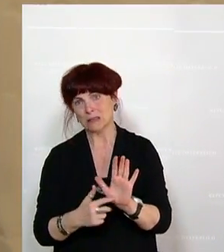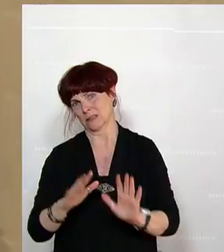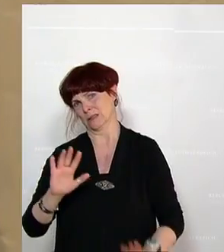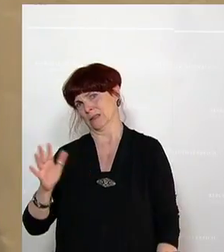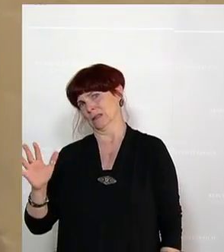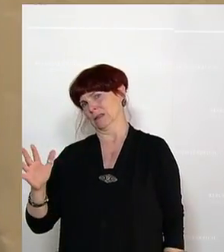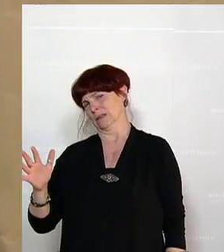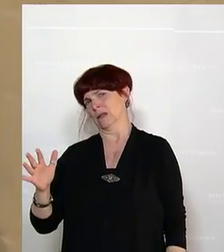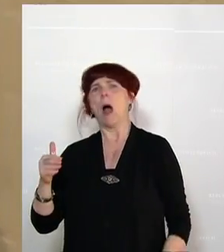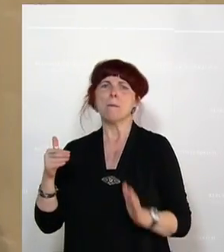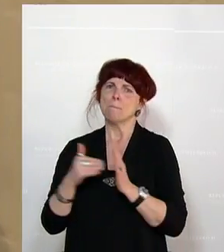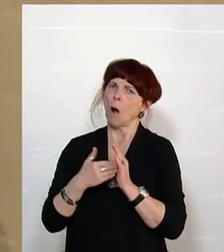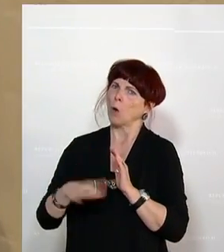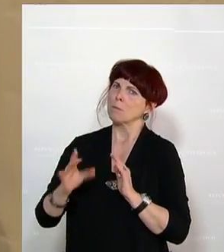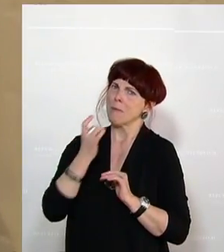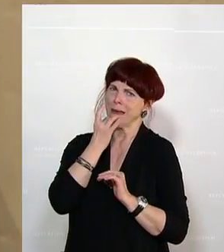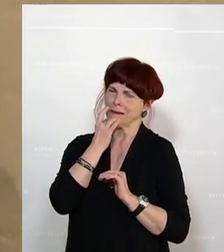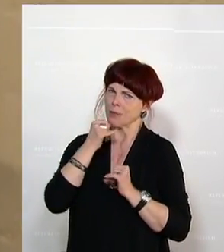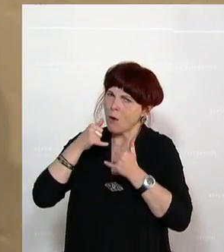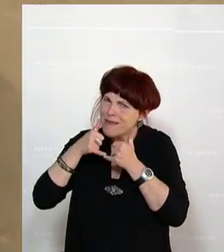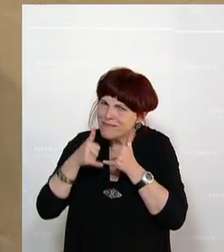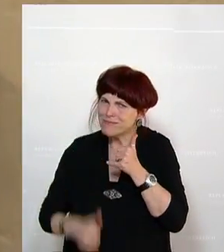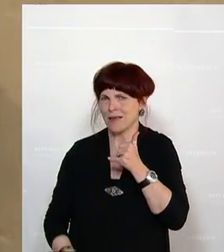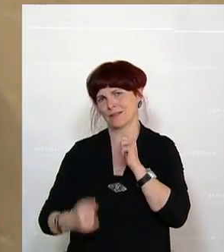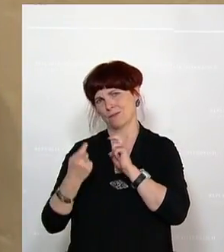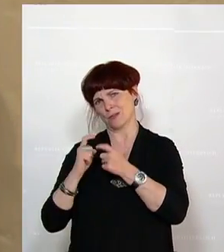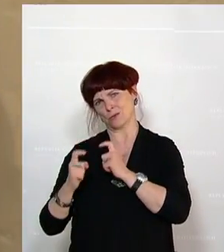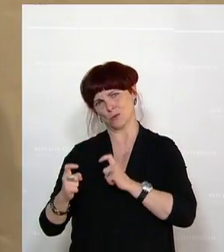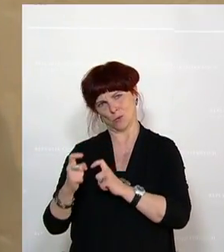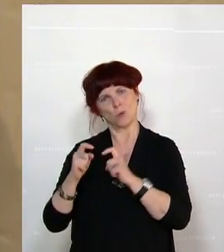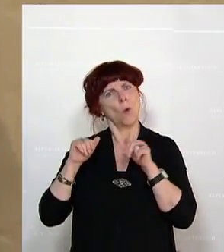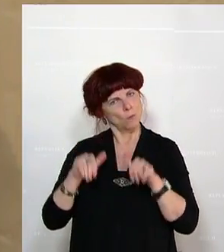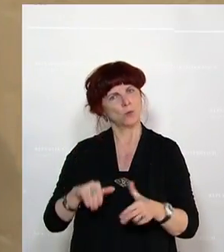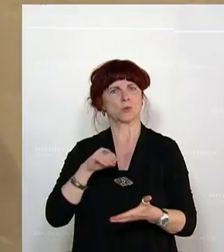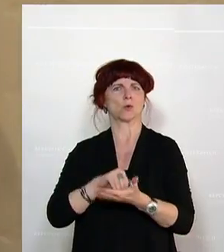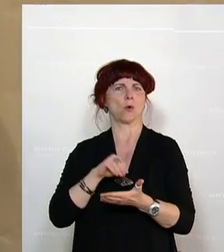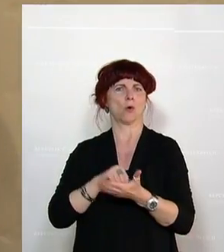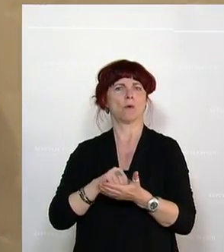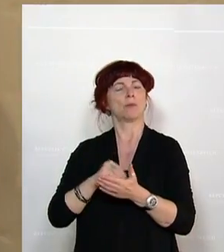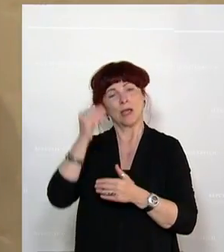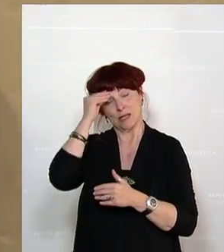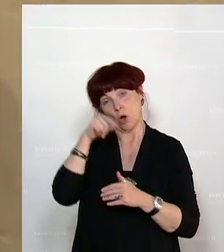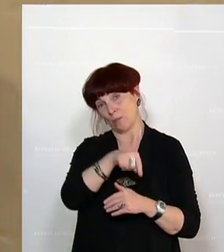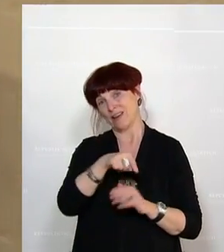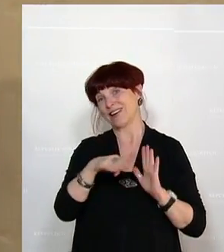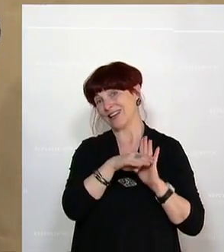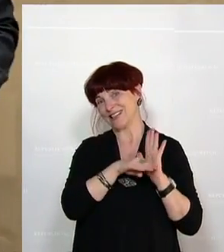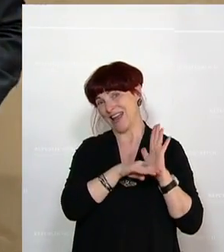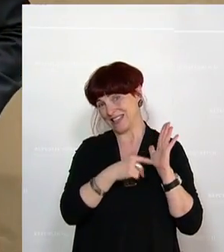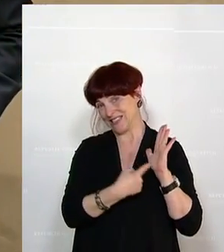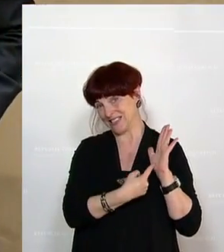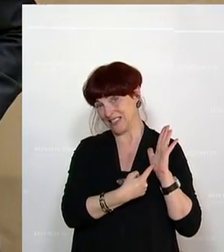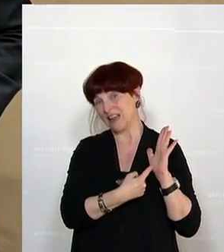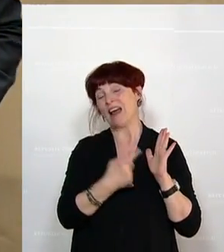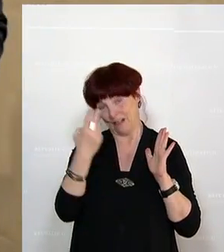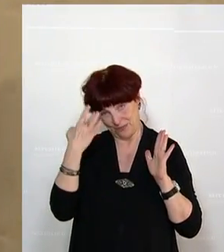eine deutlich ausführlichere Diskussion verdient, die wir noch zu führen haben. Ich glaube, dieses Gesetz und vor allem die Umsetzung dieses Gesetzes, das Sie,